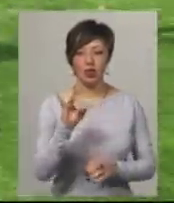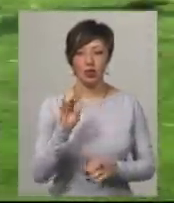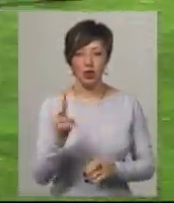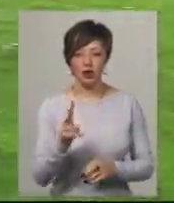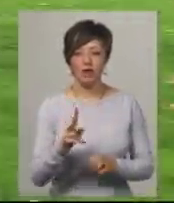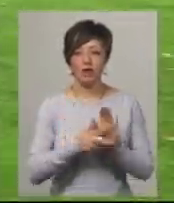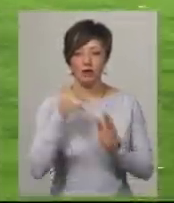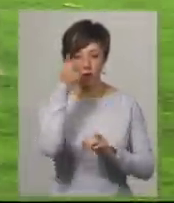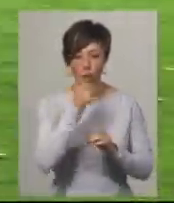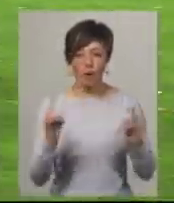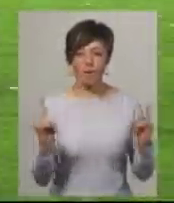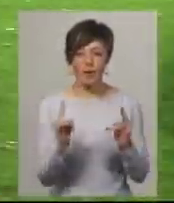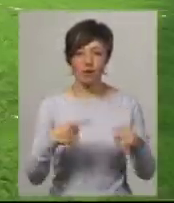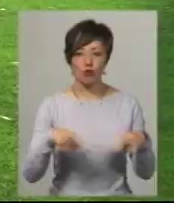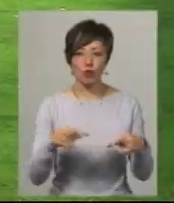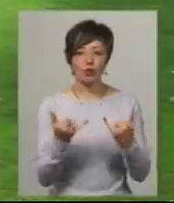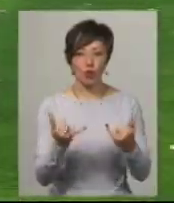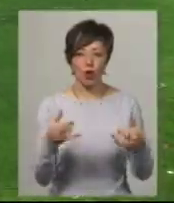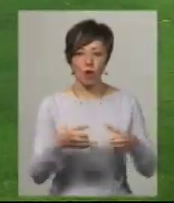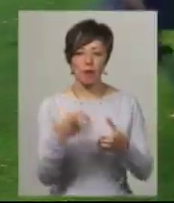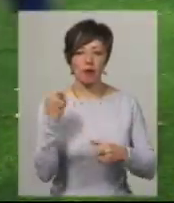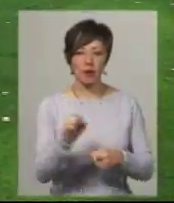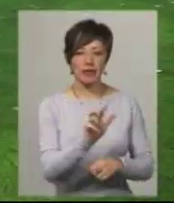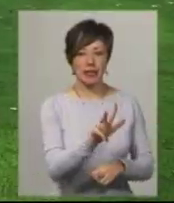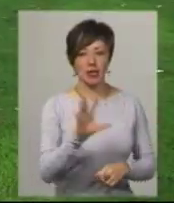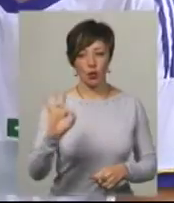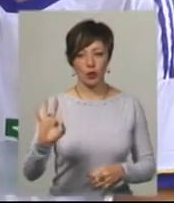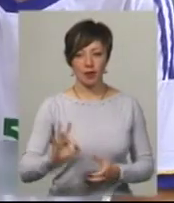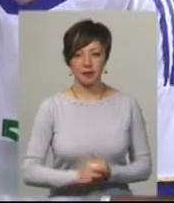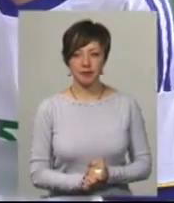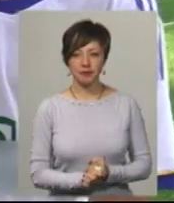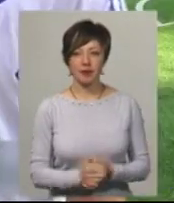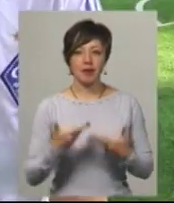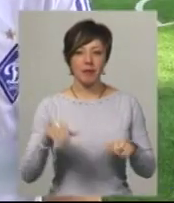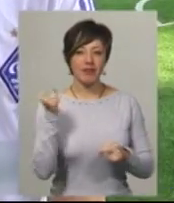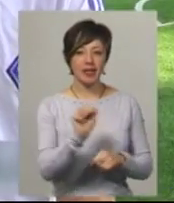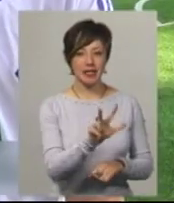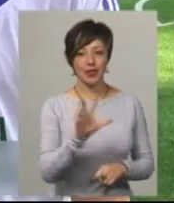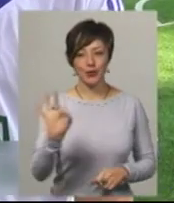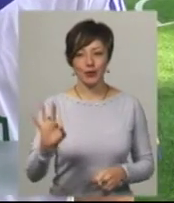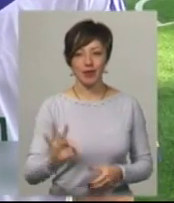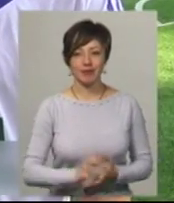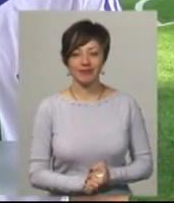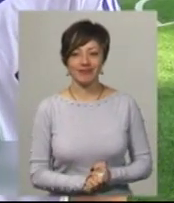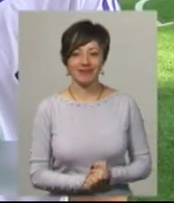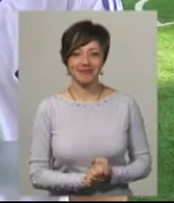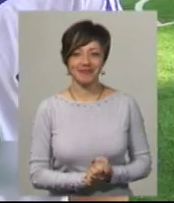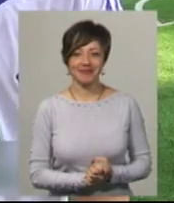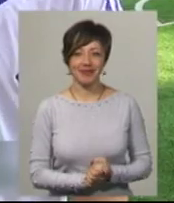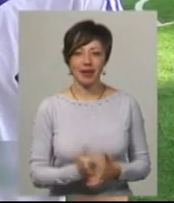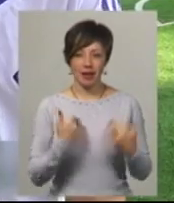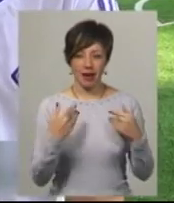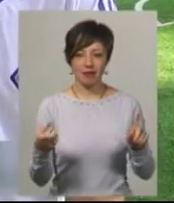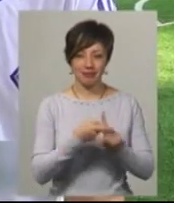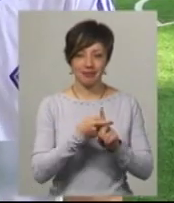років грає у міні-футбол. Каже, сьогодні його команда перемогла з рахунком 3-0. Ви грали 3-0? Так. Я